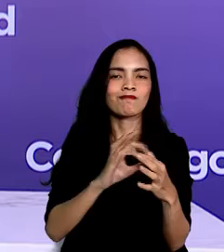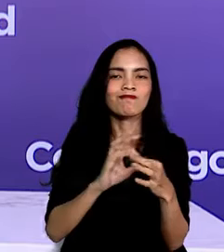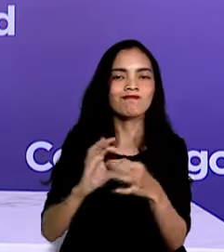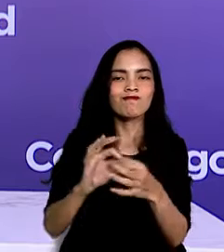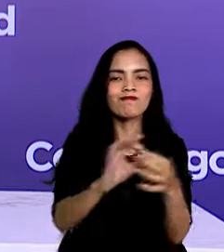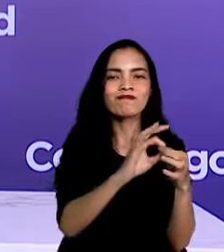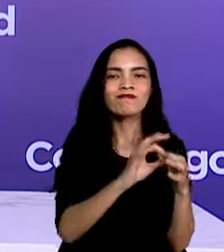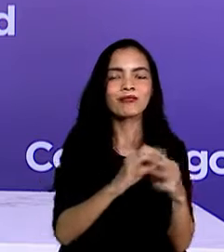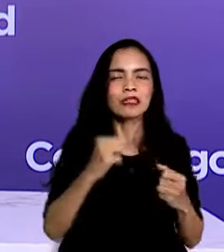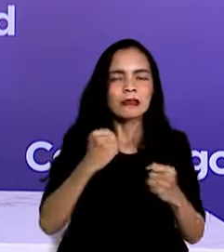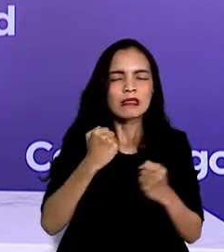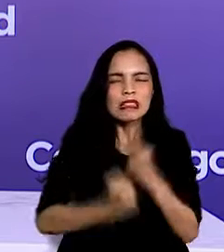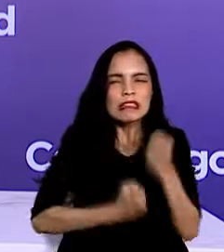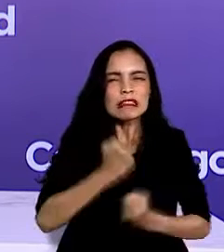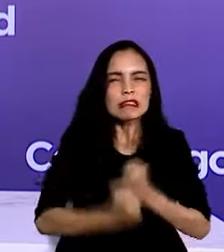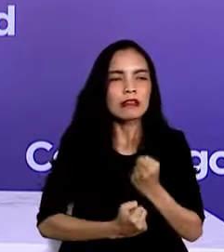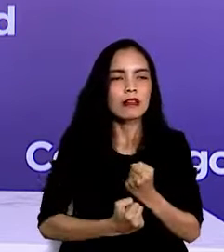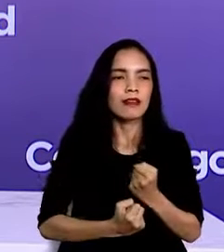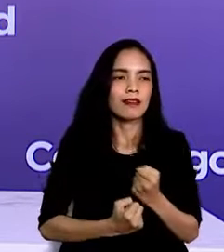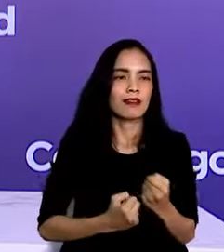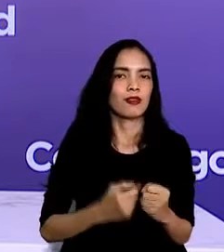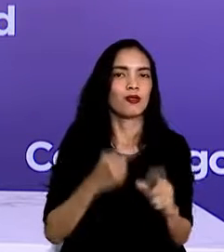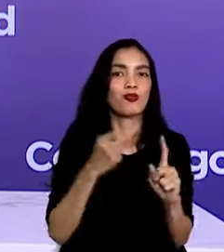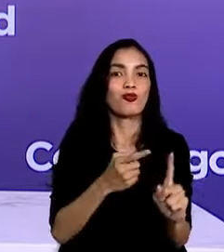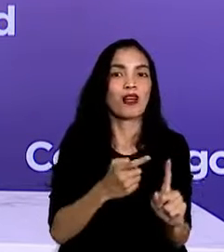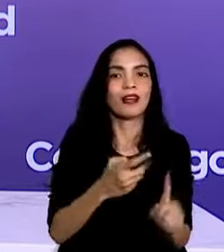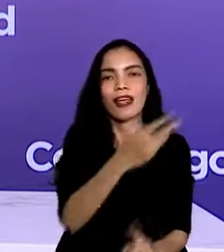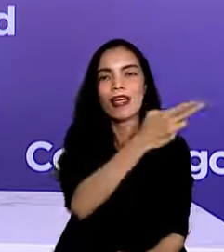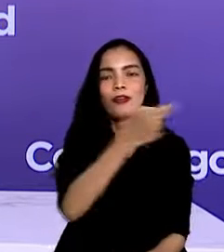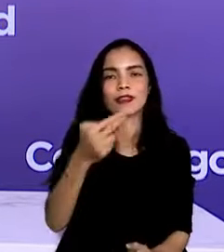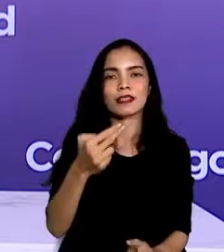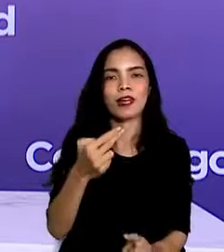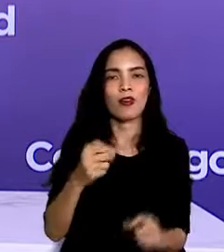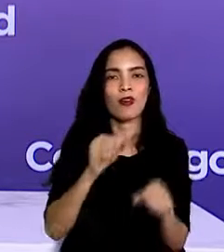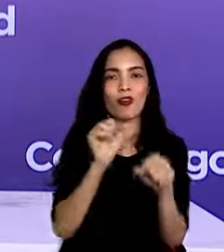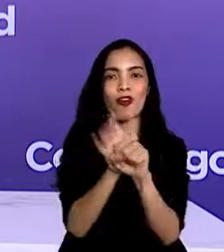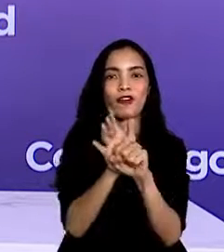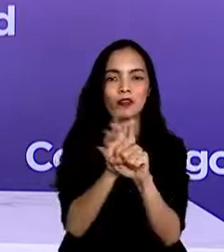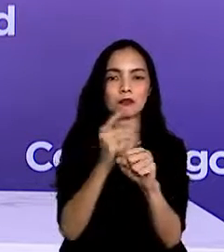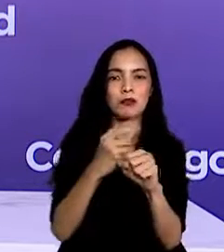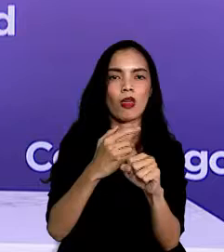keras agar bangsa kita segera merdeka dari pandemi COVID-19.